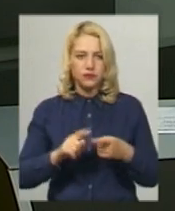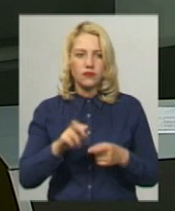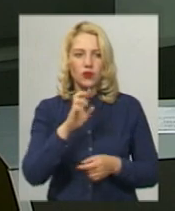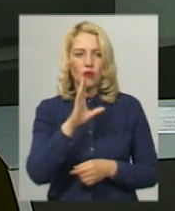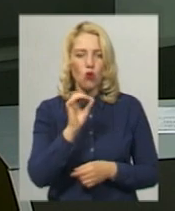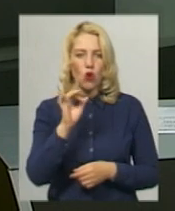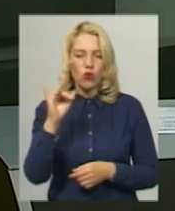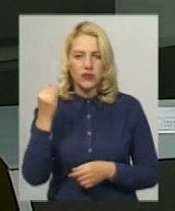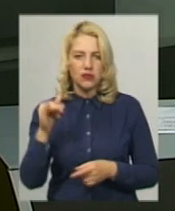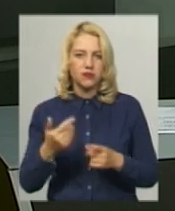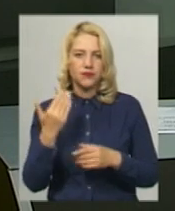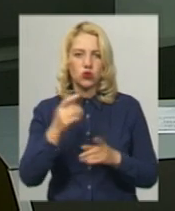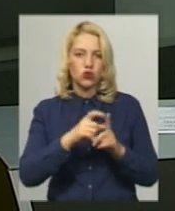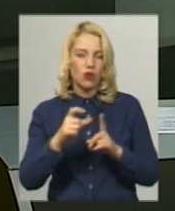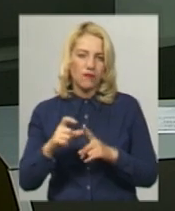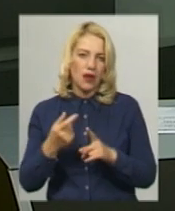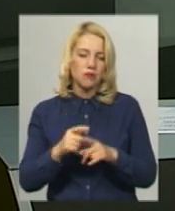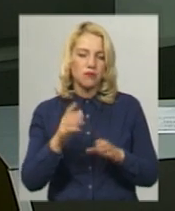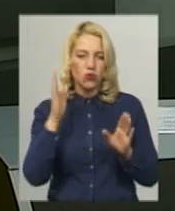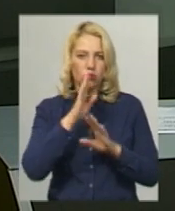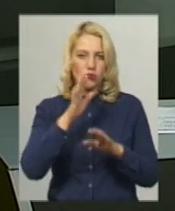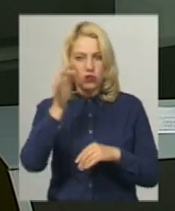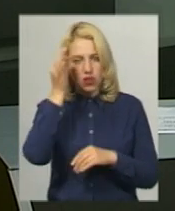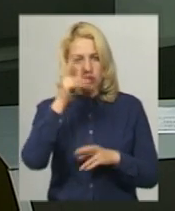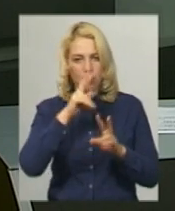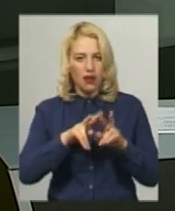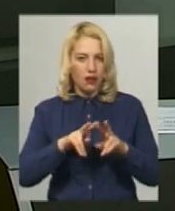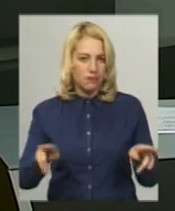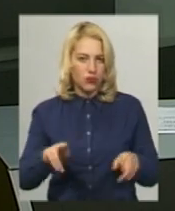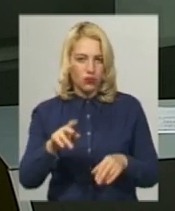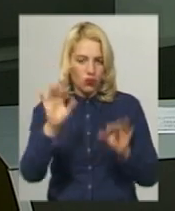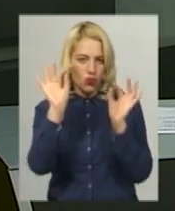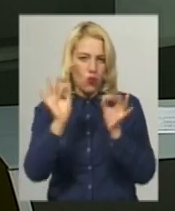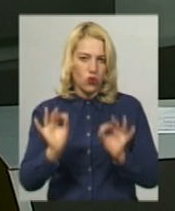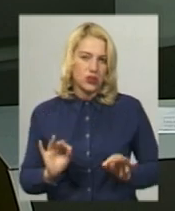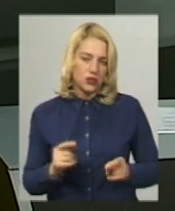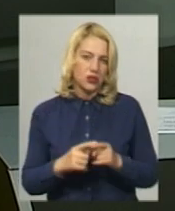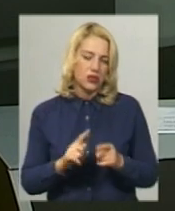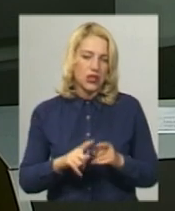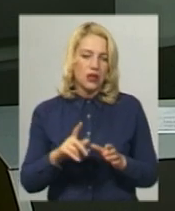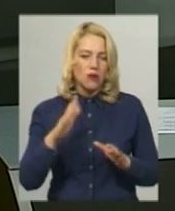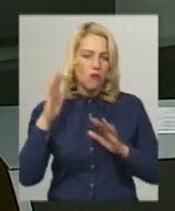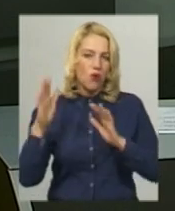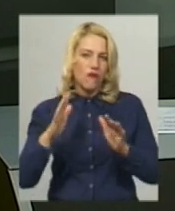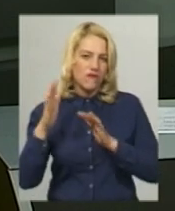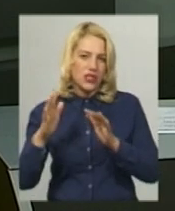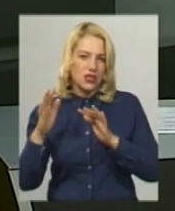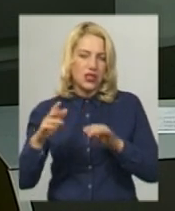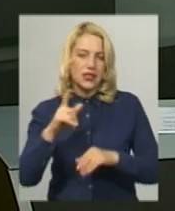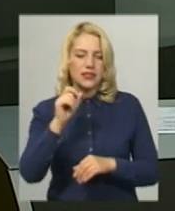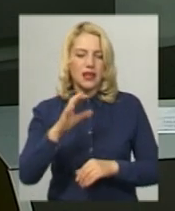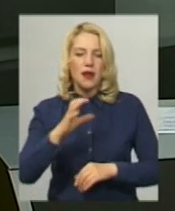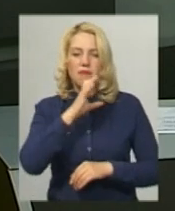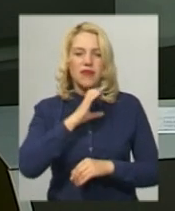Вороновський. За його словами, погода нагадуватиме початок осені, що зумовлено повітряною масою, яка поширюється з північно